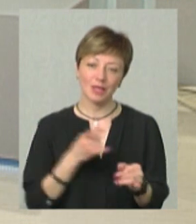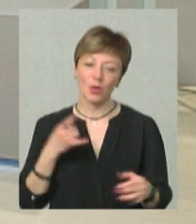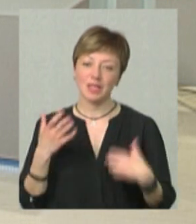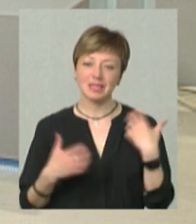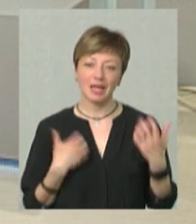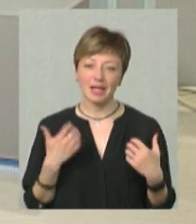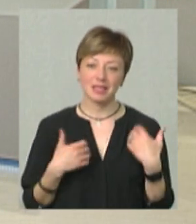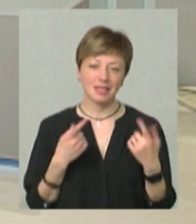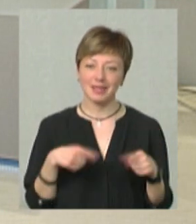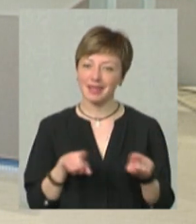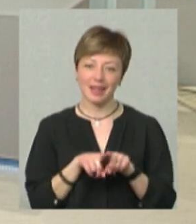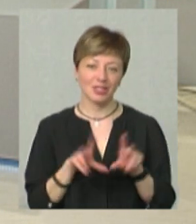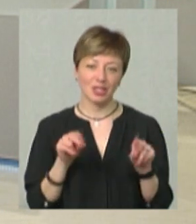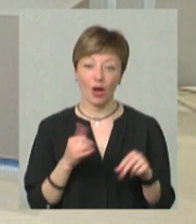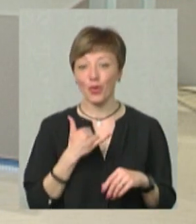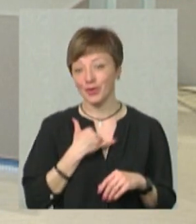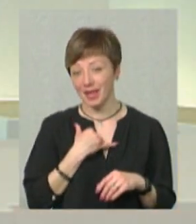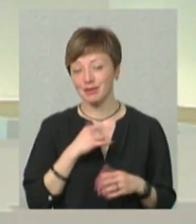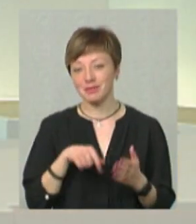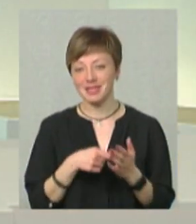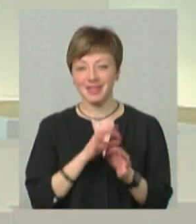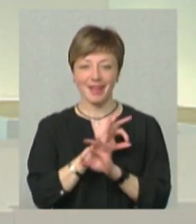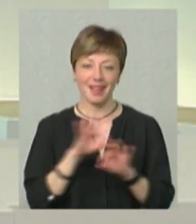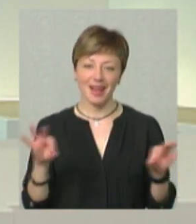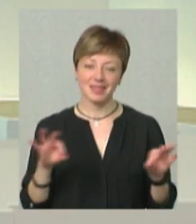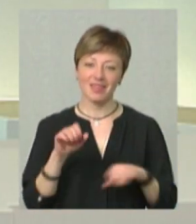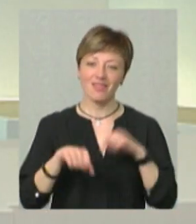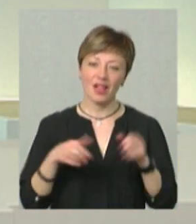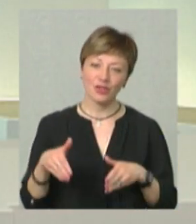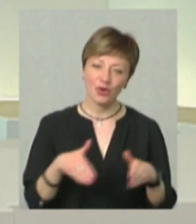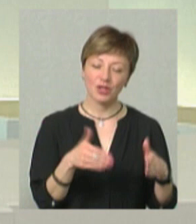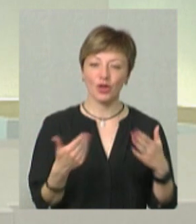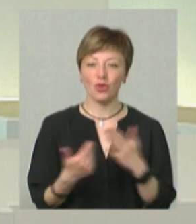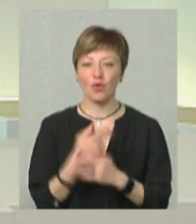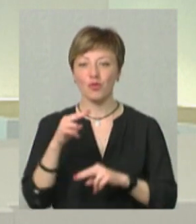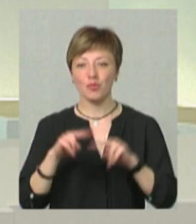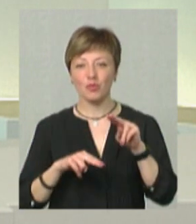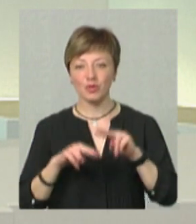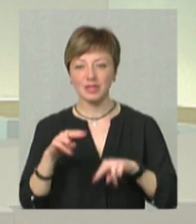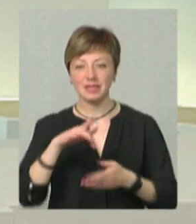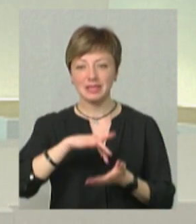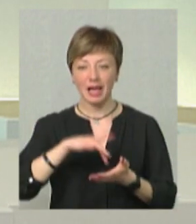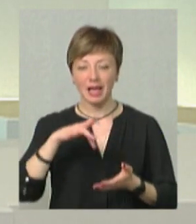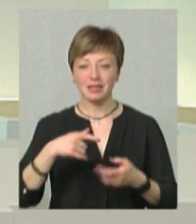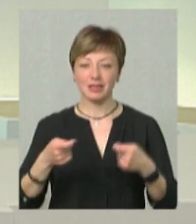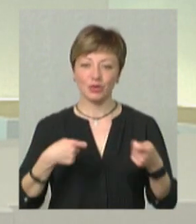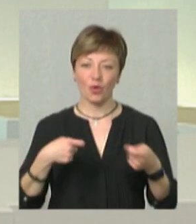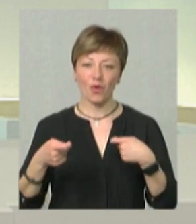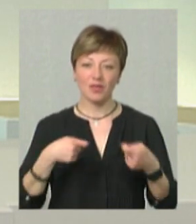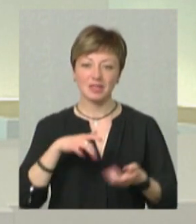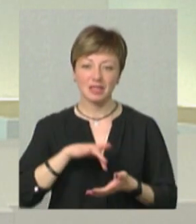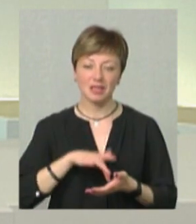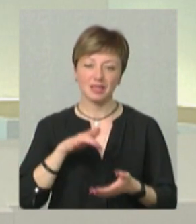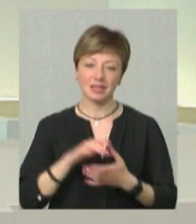стреси, і ти не такий щасливий. А в нас місто класне, велодоріжки, нові будівельні центри будуються, торгові